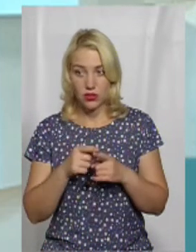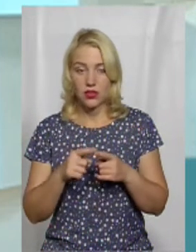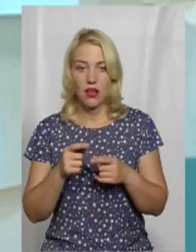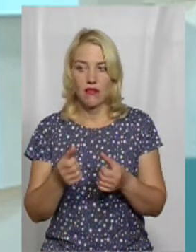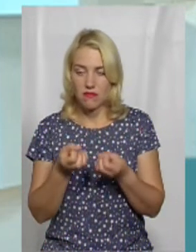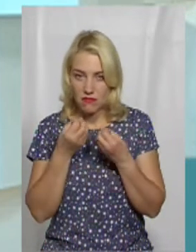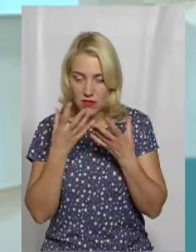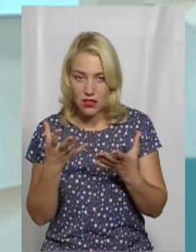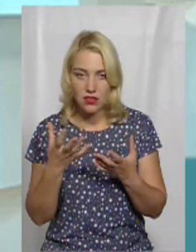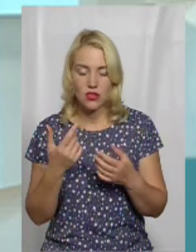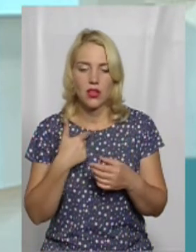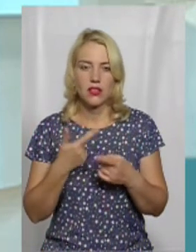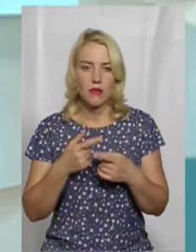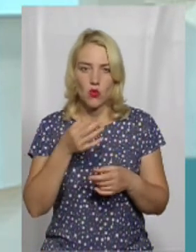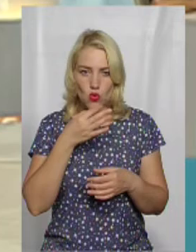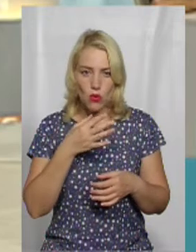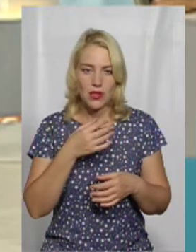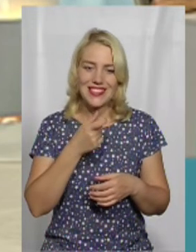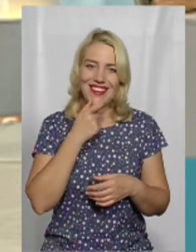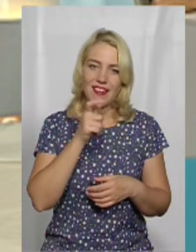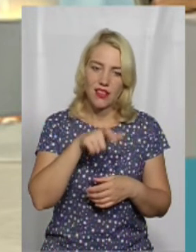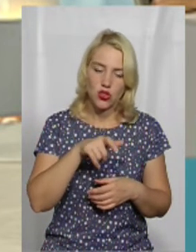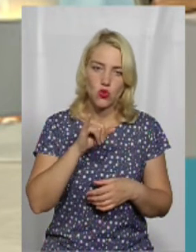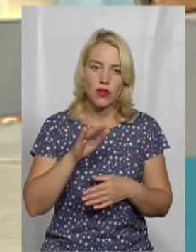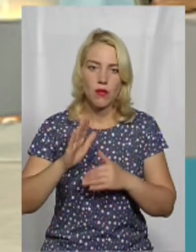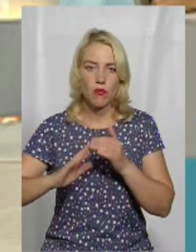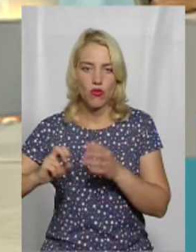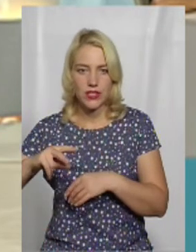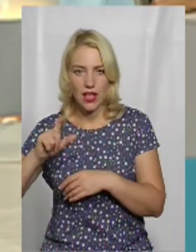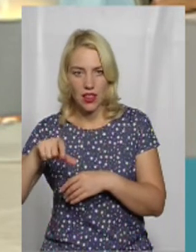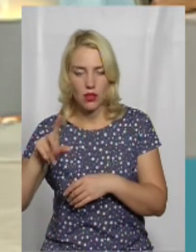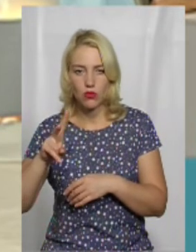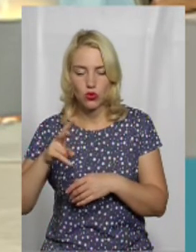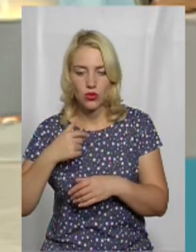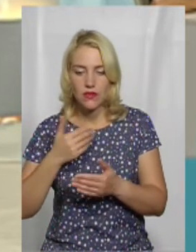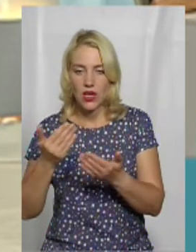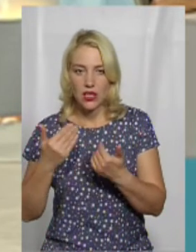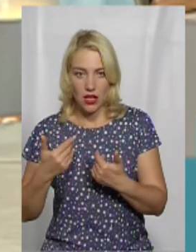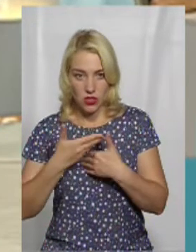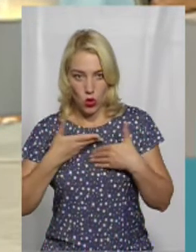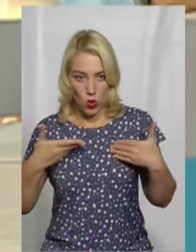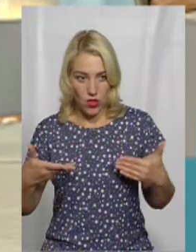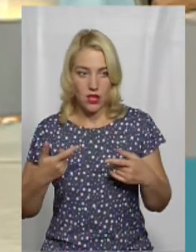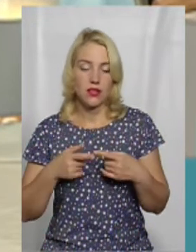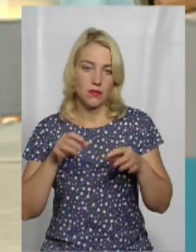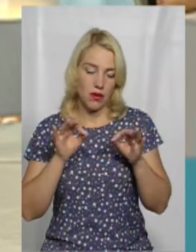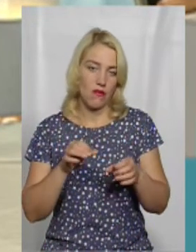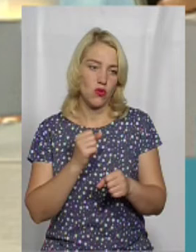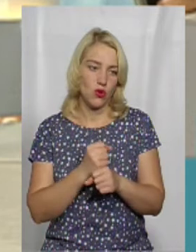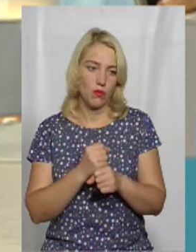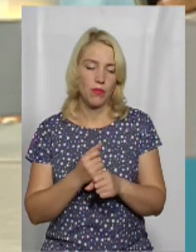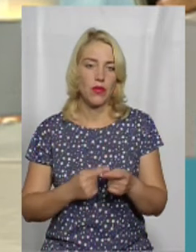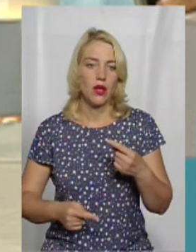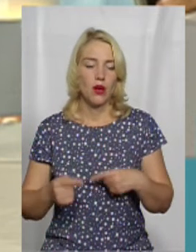якщо це чіпляє глядача і це навіть чіпляє професіонала, який до нас звертається потім, то значить ми щось робимо правильно. Повернемось до наших